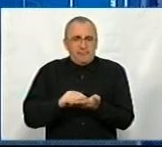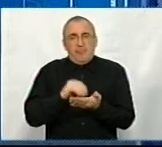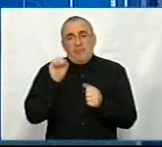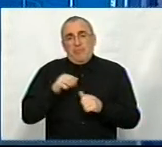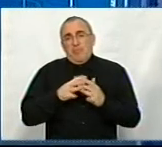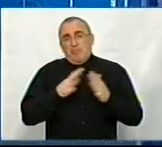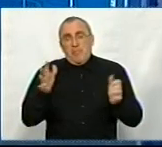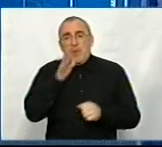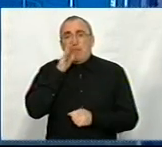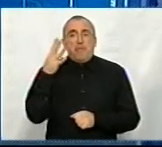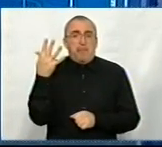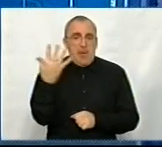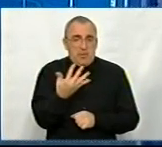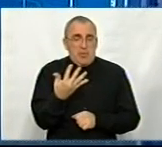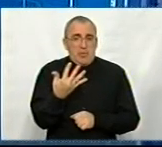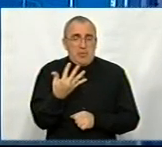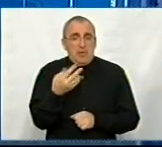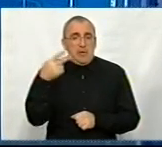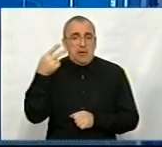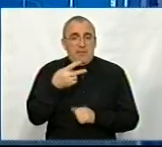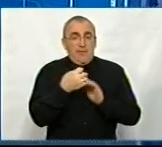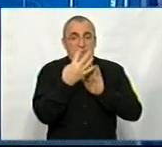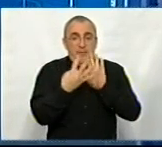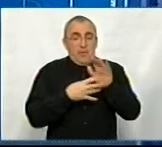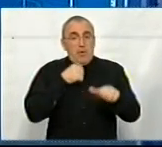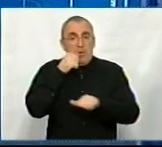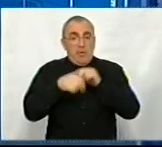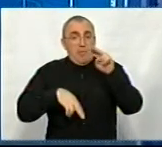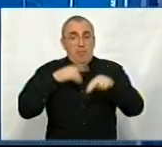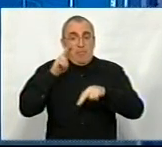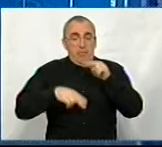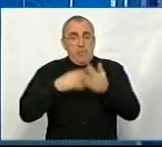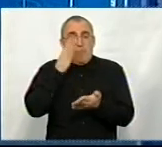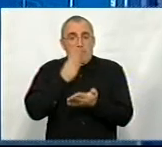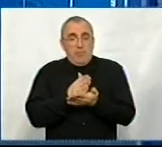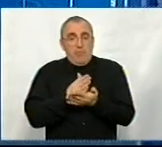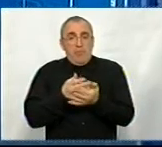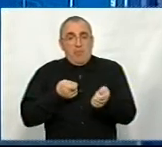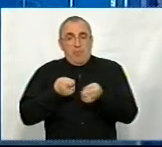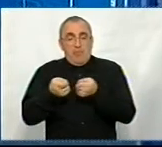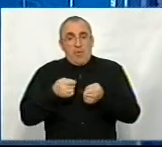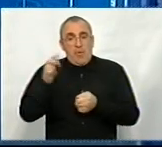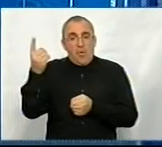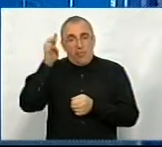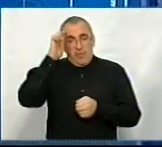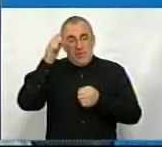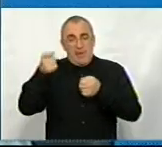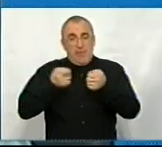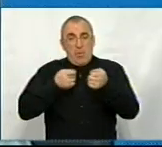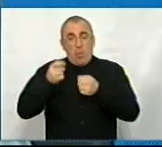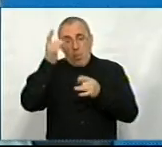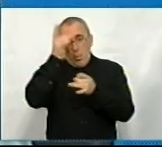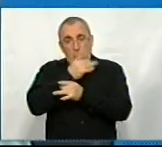навіть більше, ніж п'ять років. З 2019 року будівля знаходиться на балансі обласного департаменту культури.